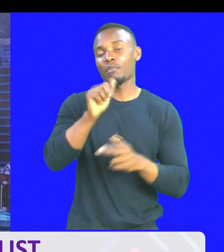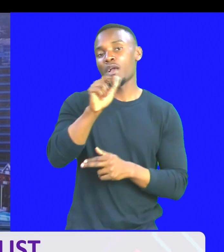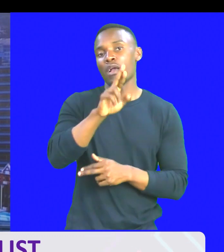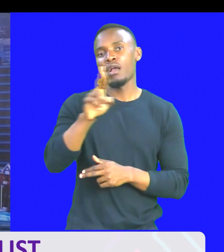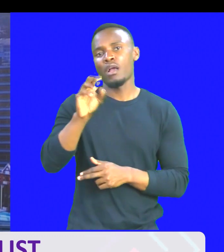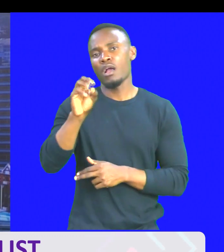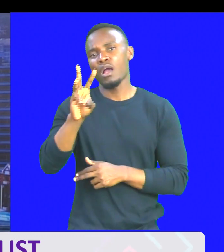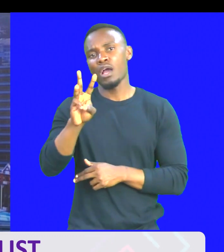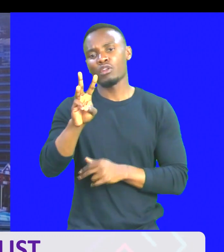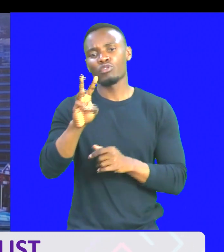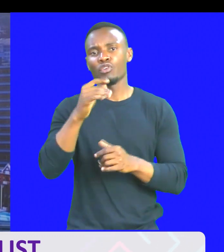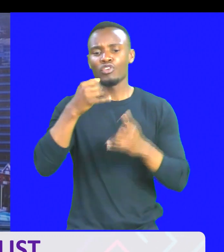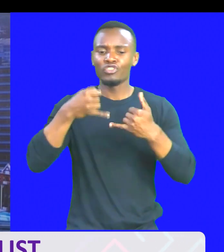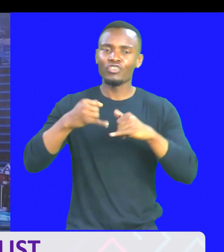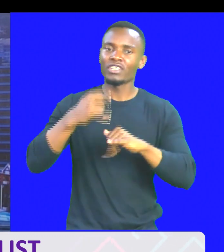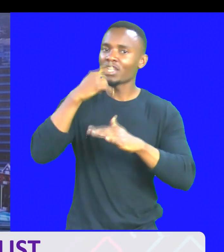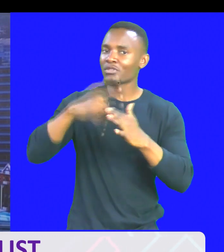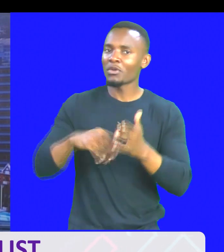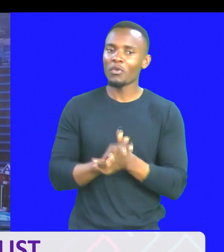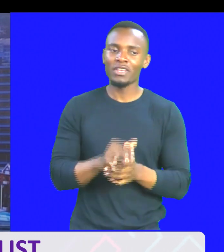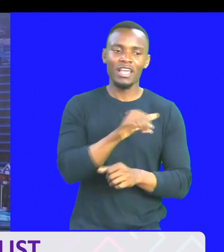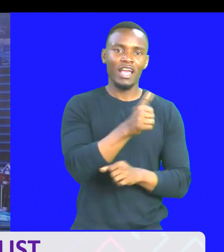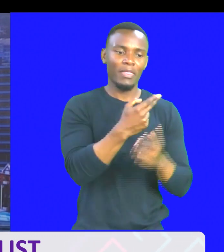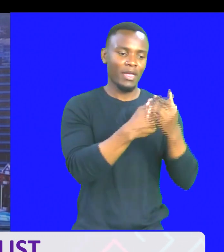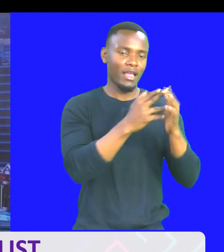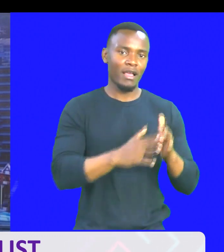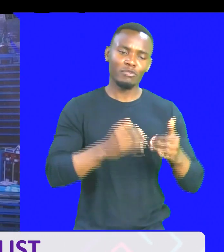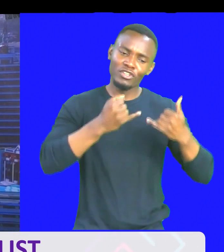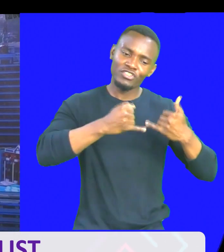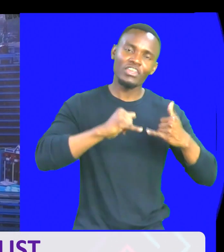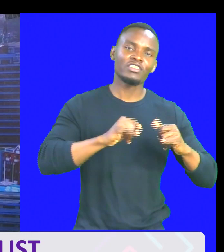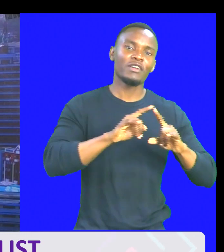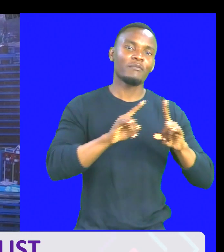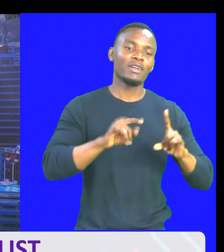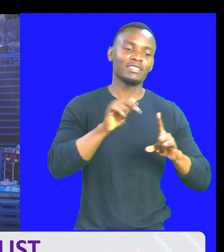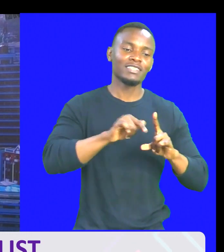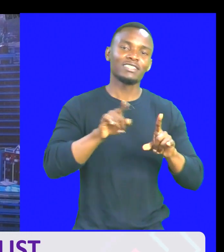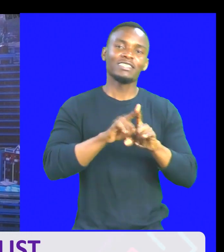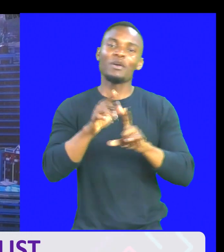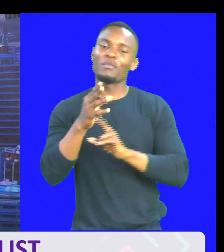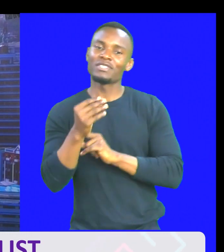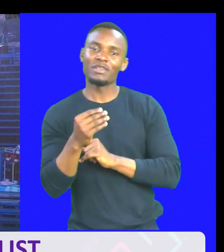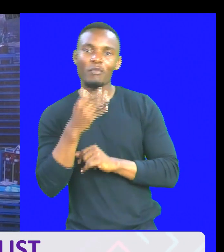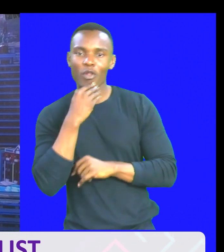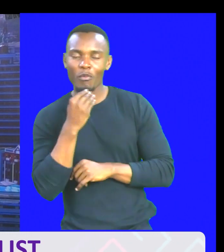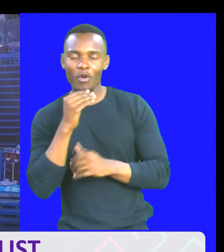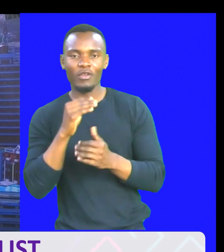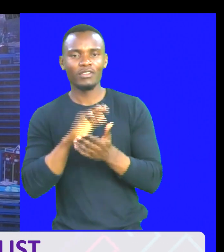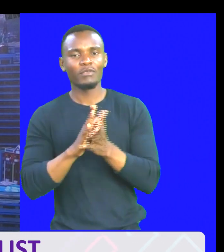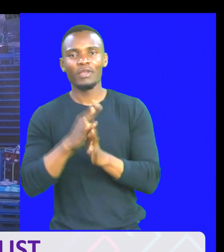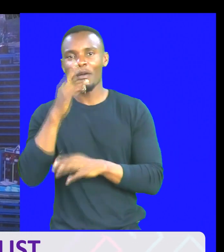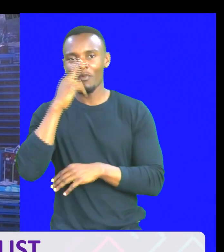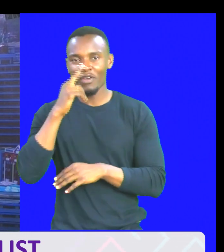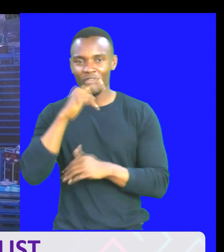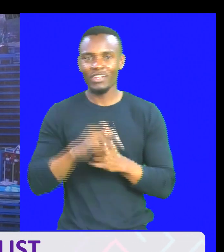nini? Pre-TV shi, yalijaibu na Simple Boy. Lakini, this Simple Boy pia, hanakuwa fani sana. Yani, yame